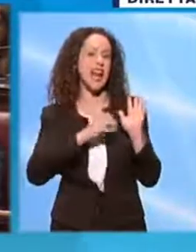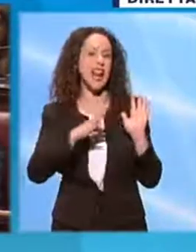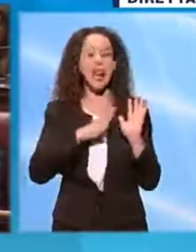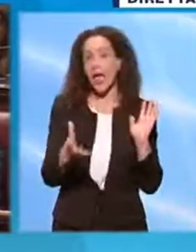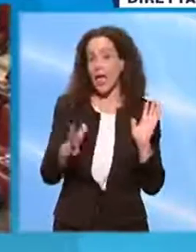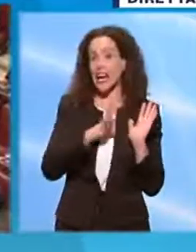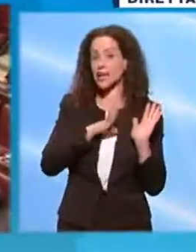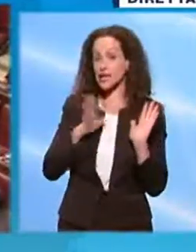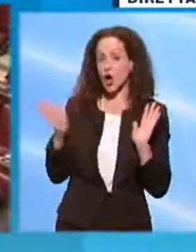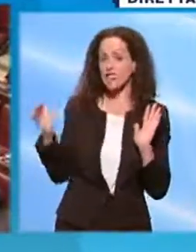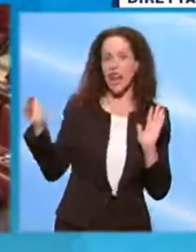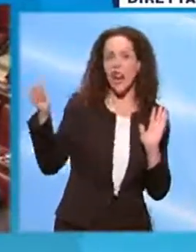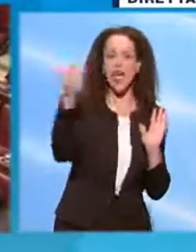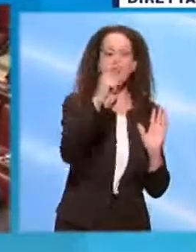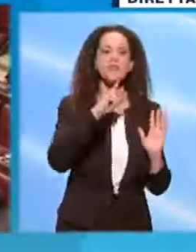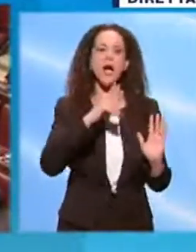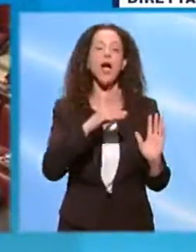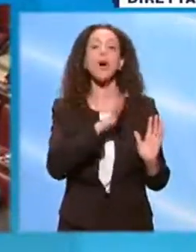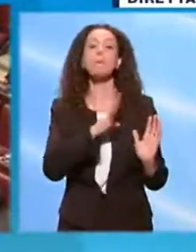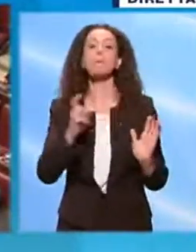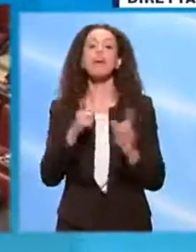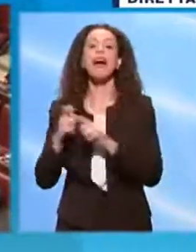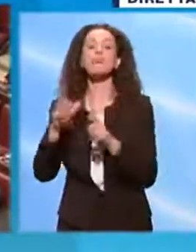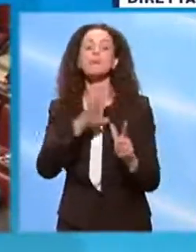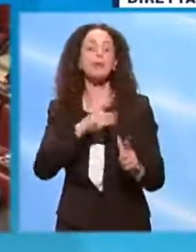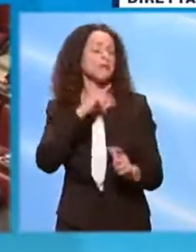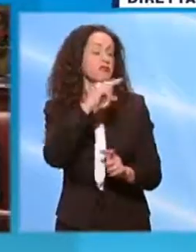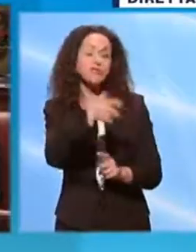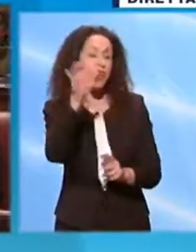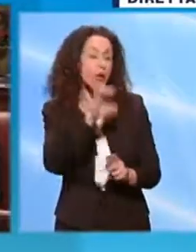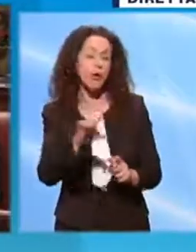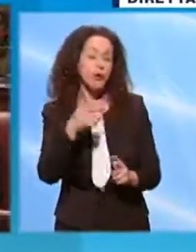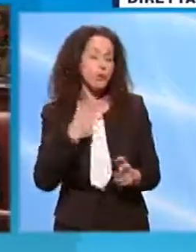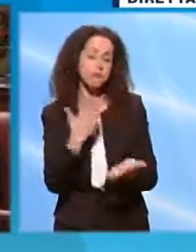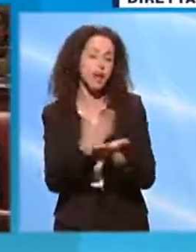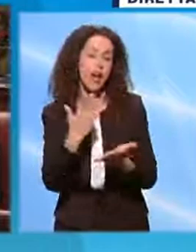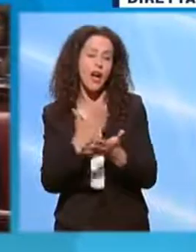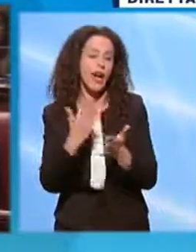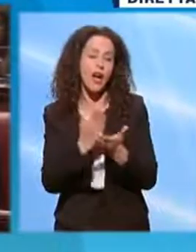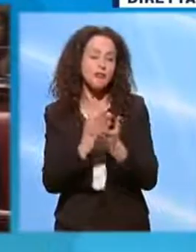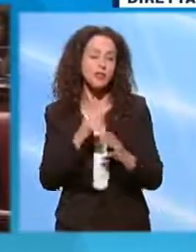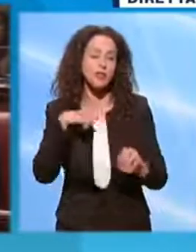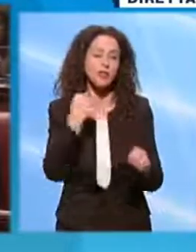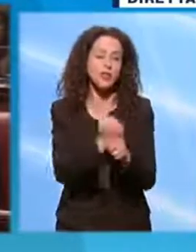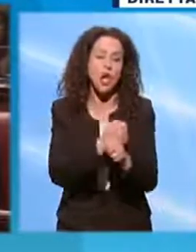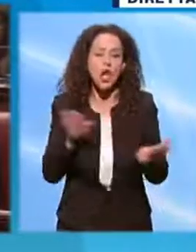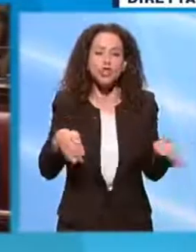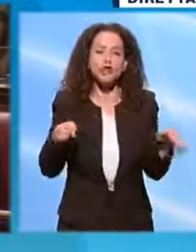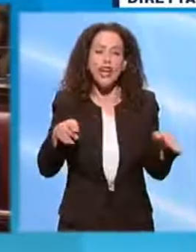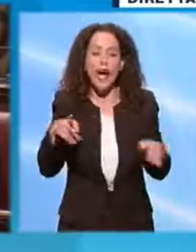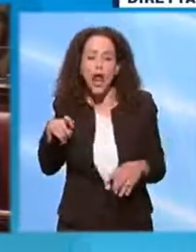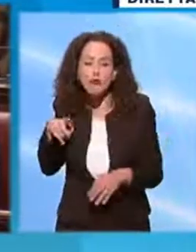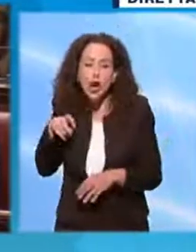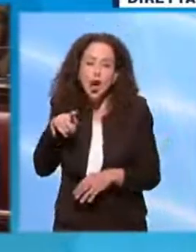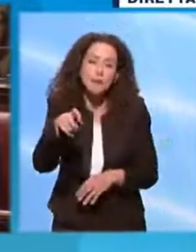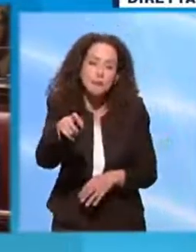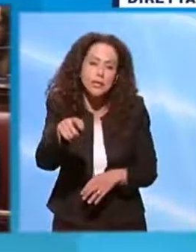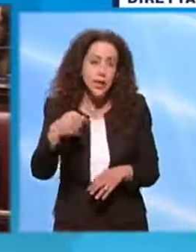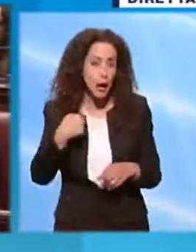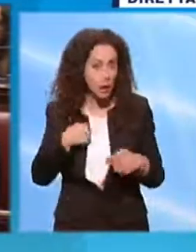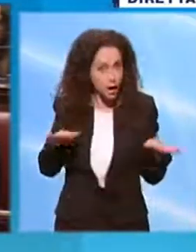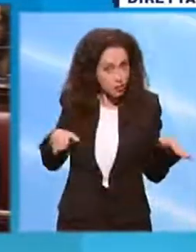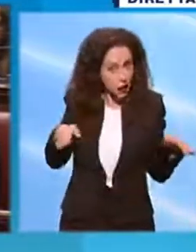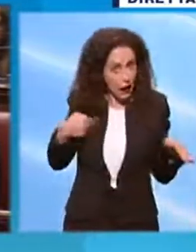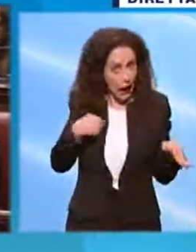membri. Dica in Europa che non ne possiamo più della storiella delle cicale e delle formiche. Perché non so se noi siamo delle